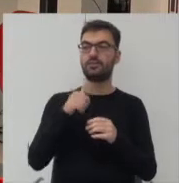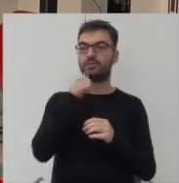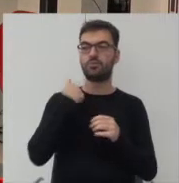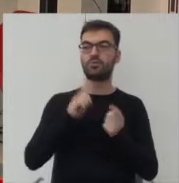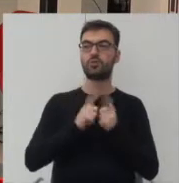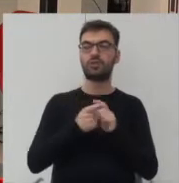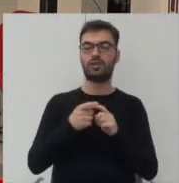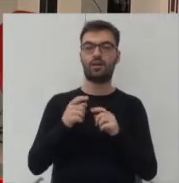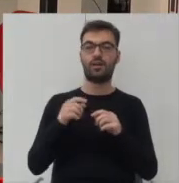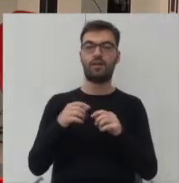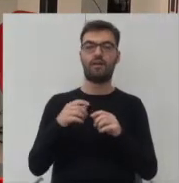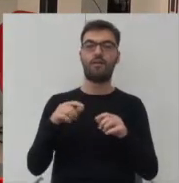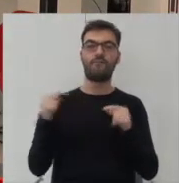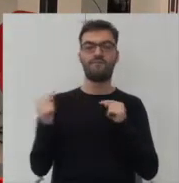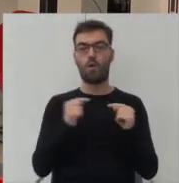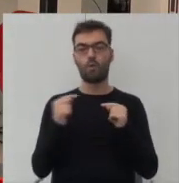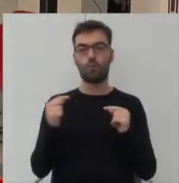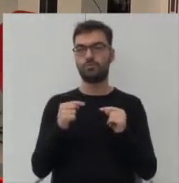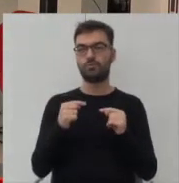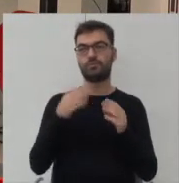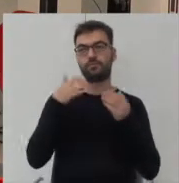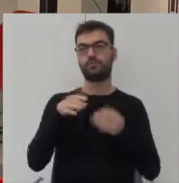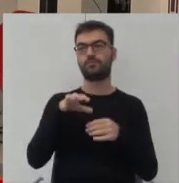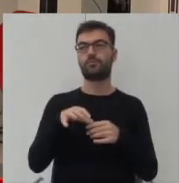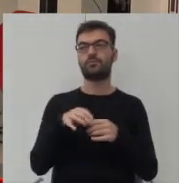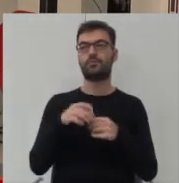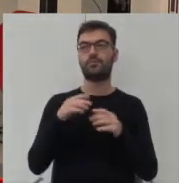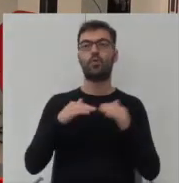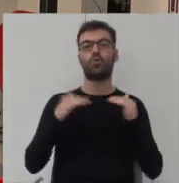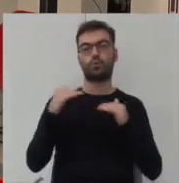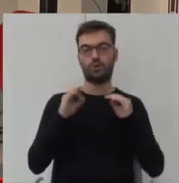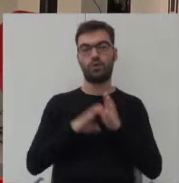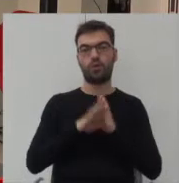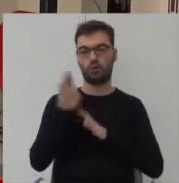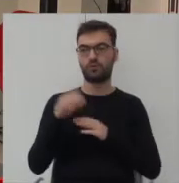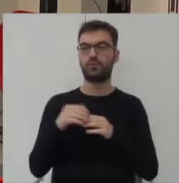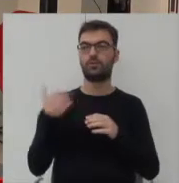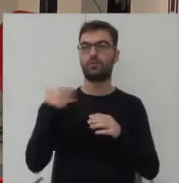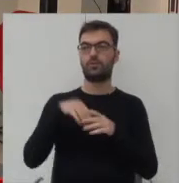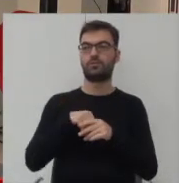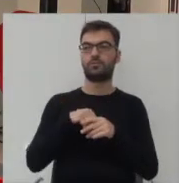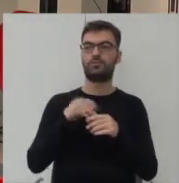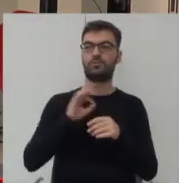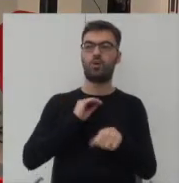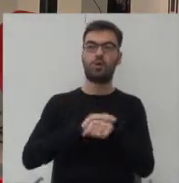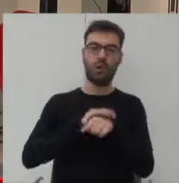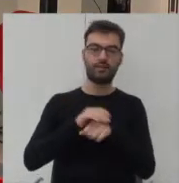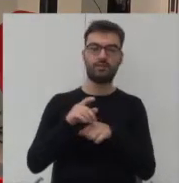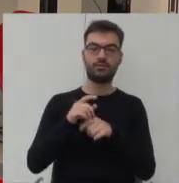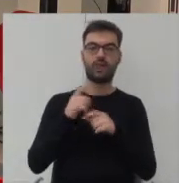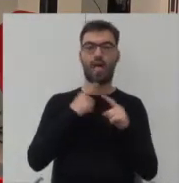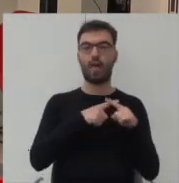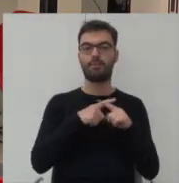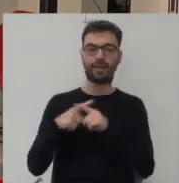forum, które zajmuje się między innymi rozwnoważonym rozwojem. Na tym forum byli przedstawiciele, czy moi koledzy z Amsterdamu,